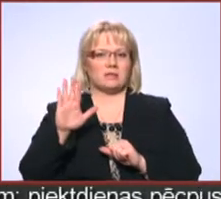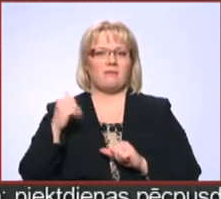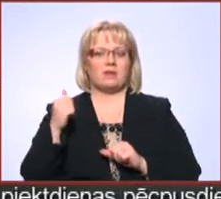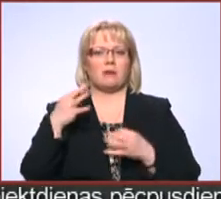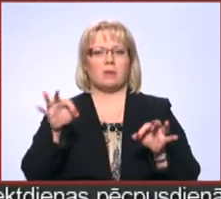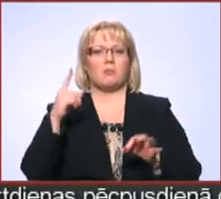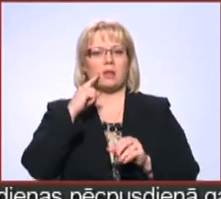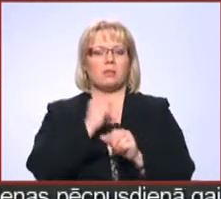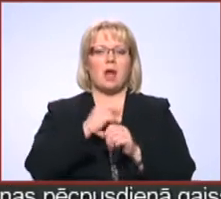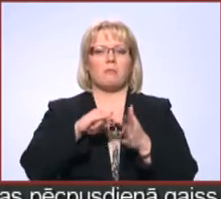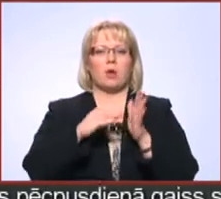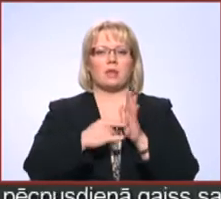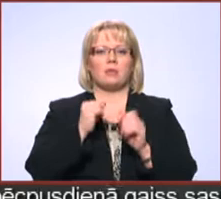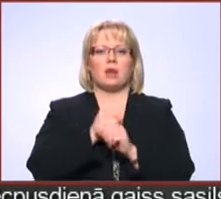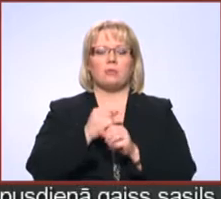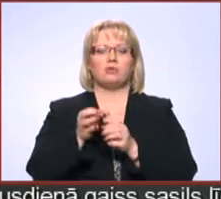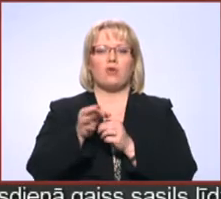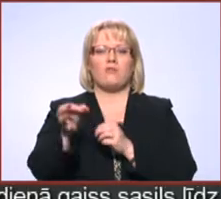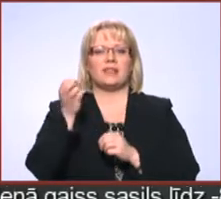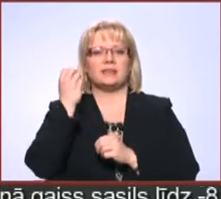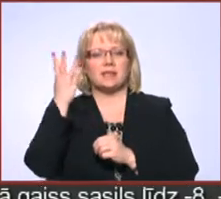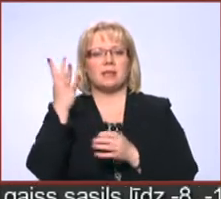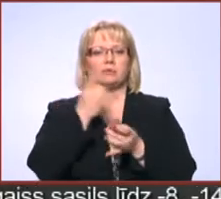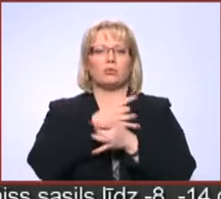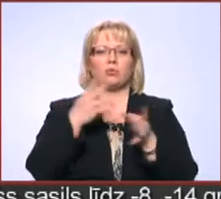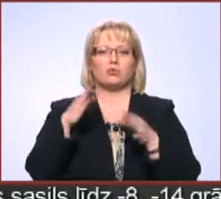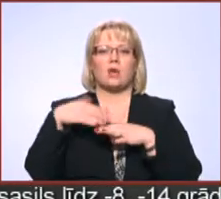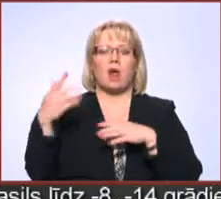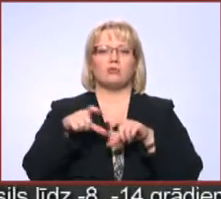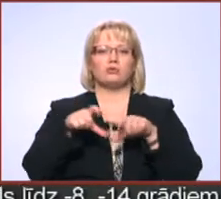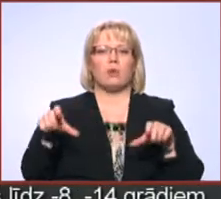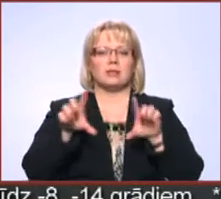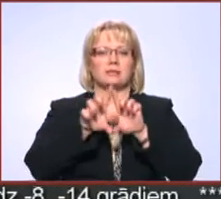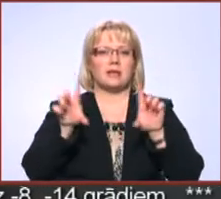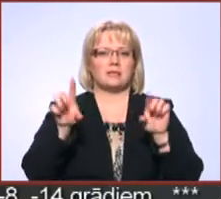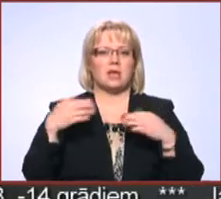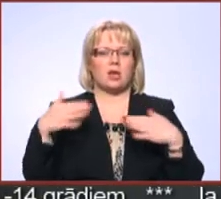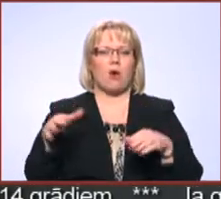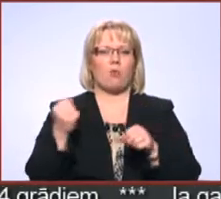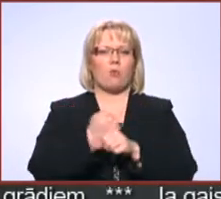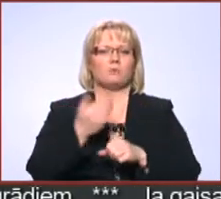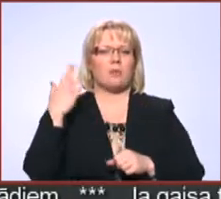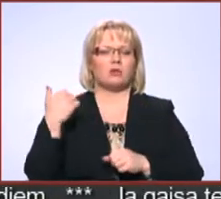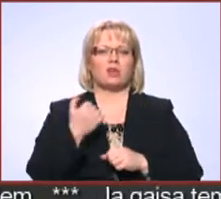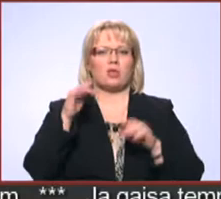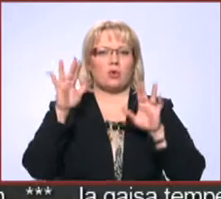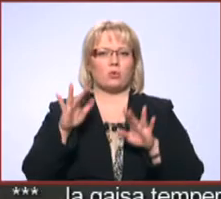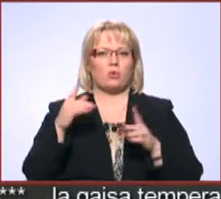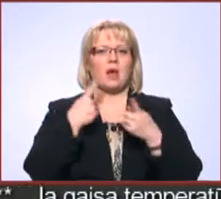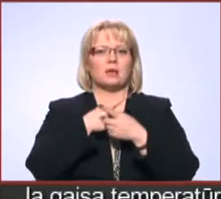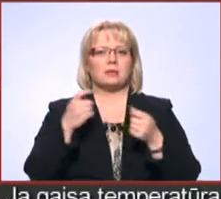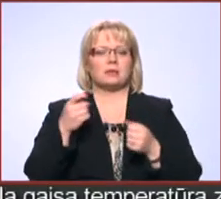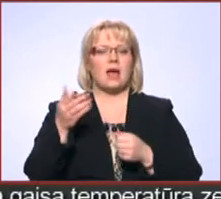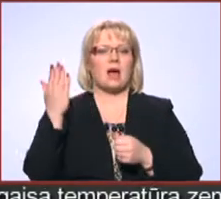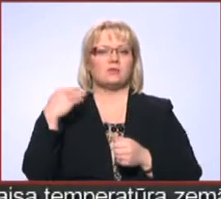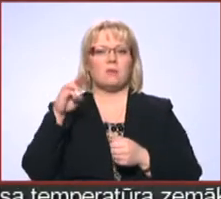valstīm. Viņi brīvprātīgo darba projektā darbojas novada izglītības, kultūras un ārpus skolas iestādējs jau kopš pagājušā gada rudens un atzīst, ka